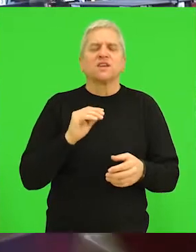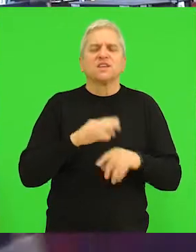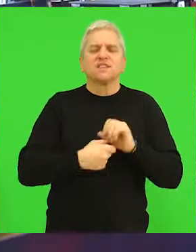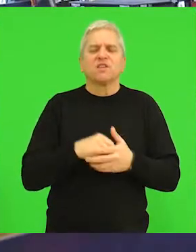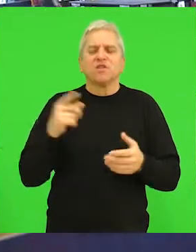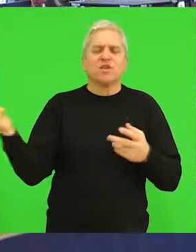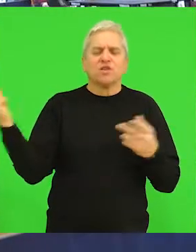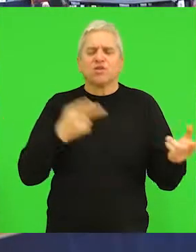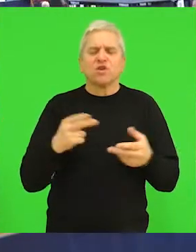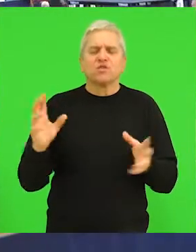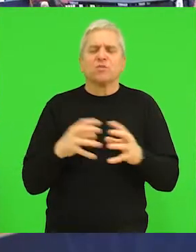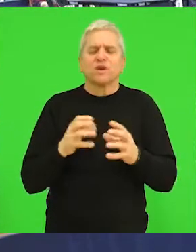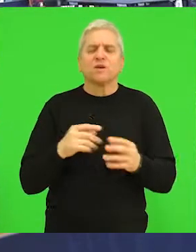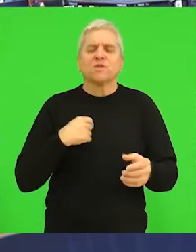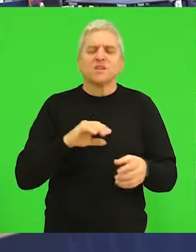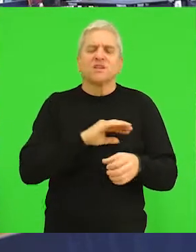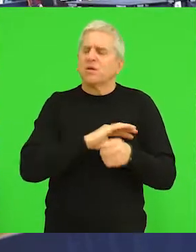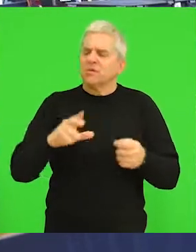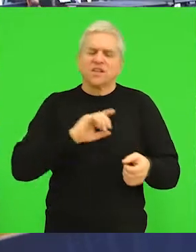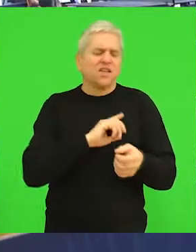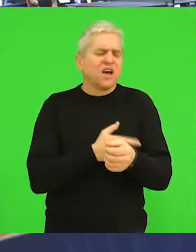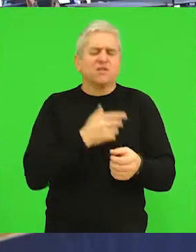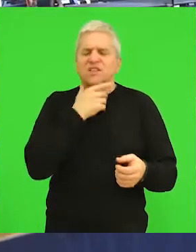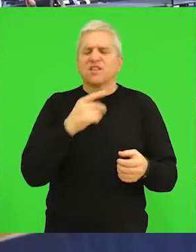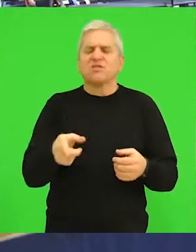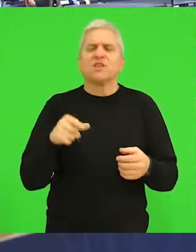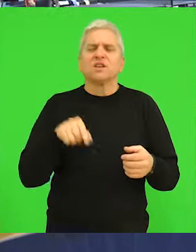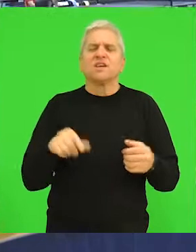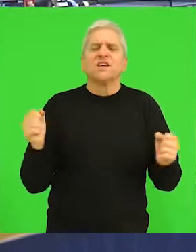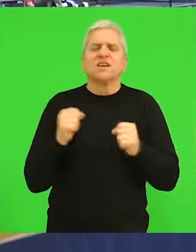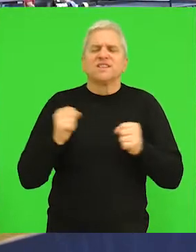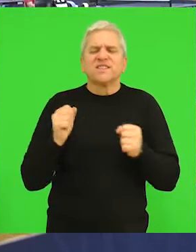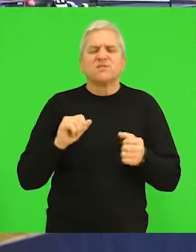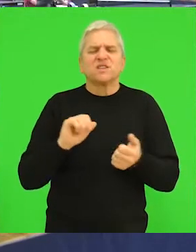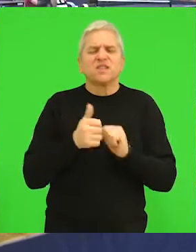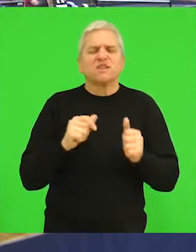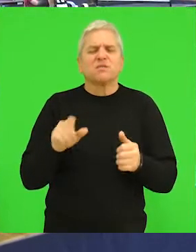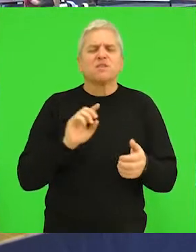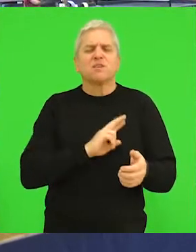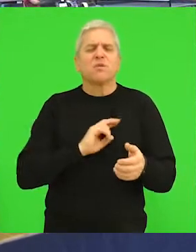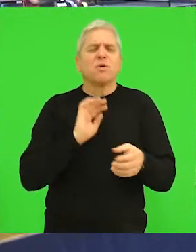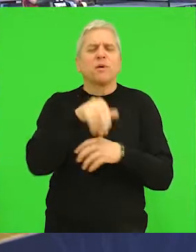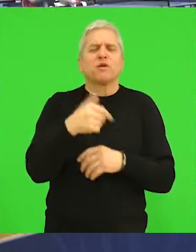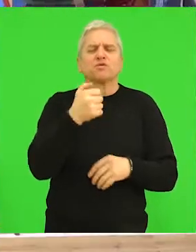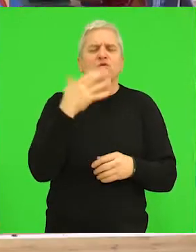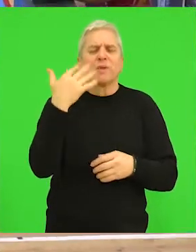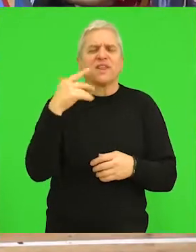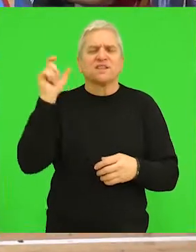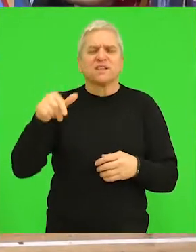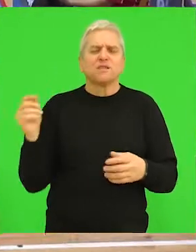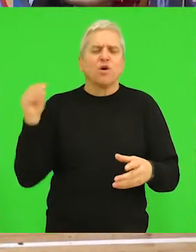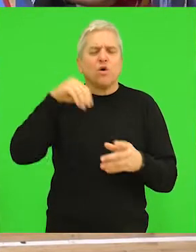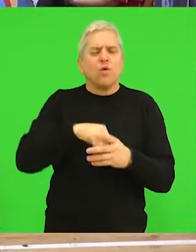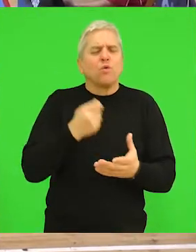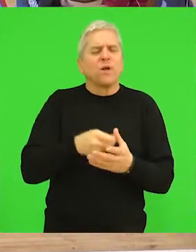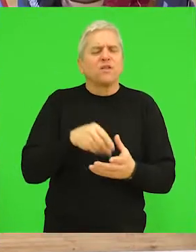igrača? Prezadovoljan sam obično zimski turnir su negde preko 150 učestnika pa nalagaj. Uplatom